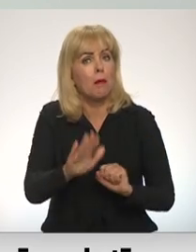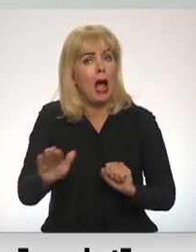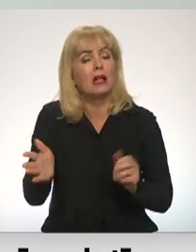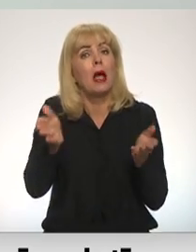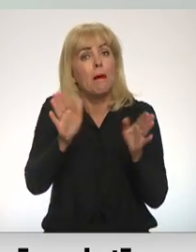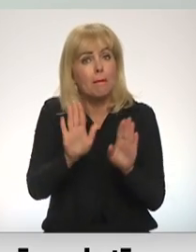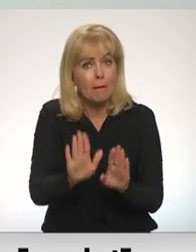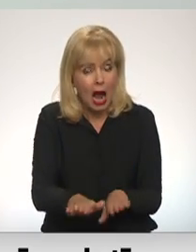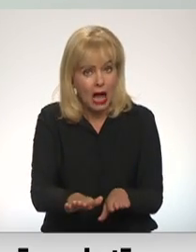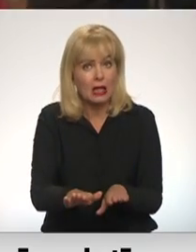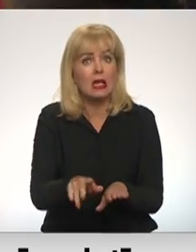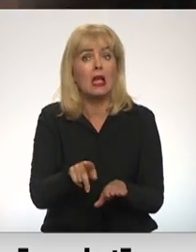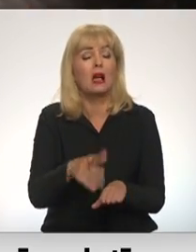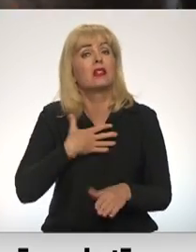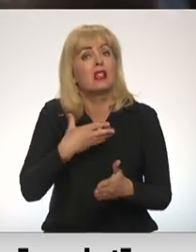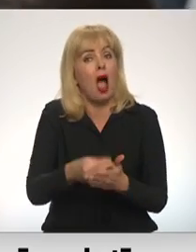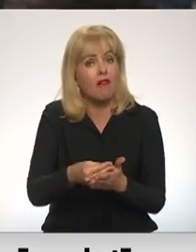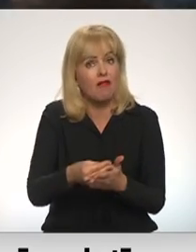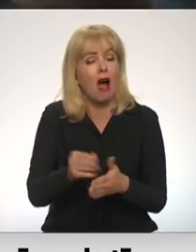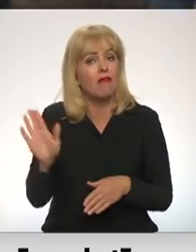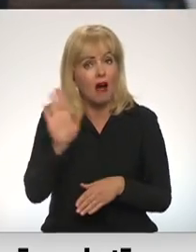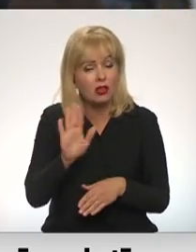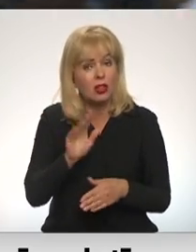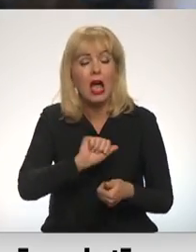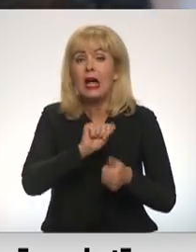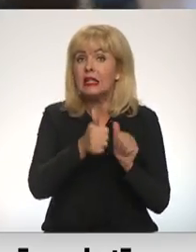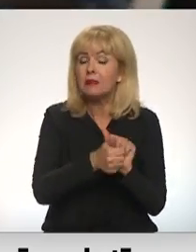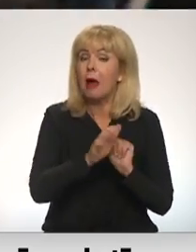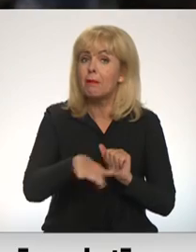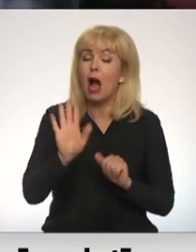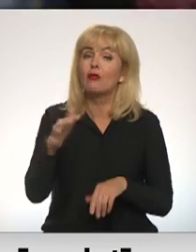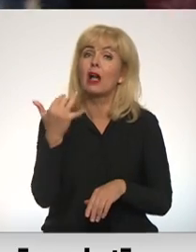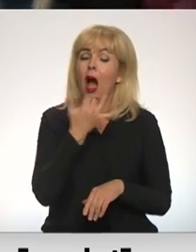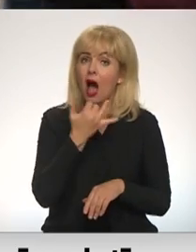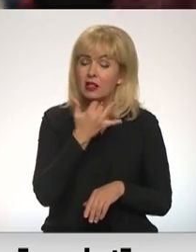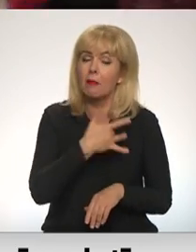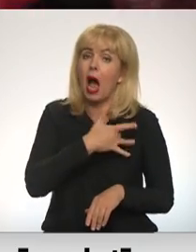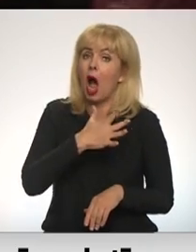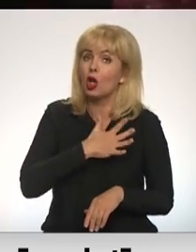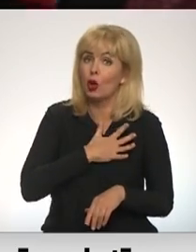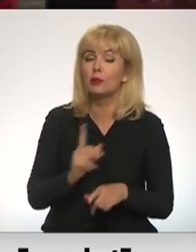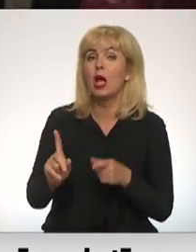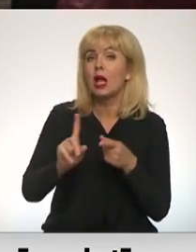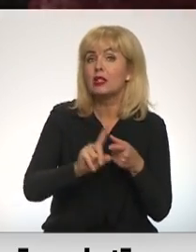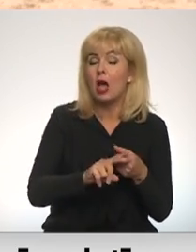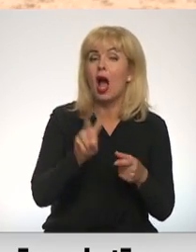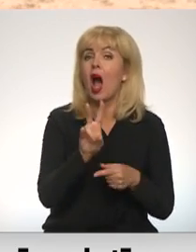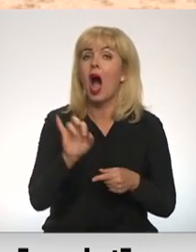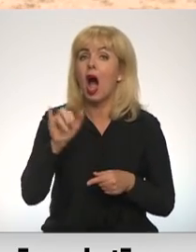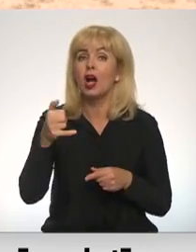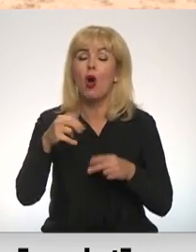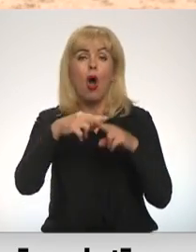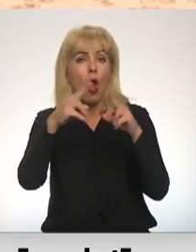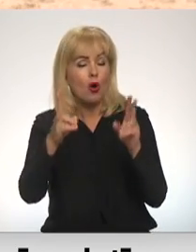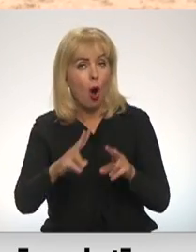savas izcēlesmes zemē. Pieņemtās izmaiņas nosaka, ka bērnu varēs adaptēt uz ārvalsti, kurā ir saistošs Hāgus konvencija par bērnu